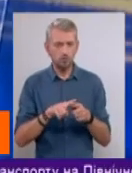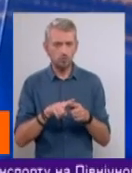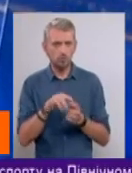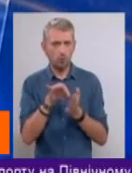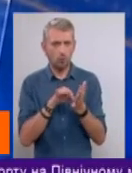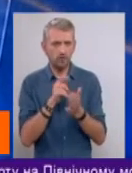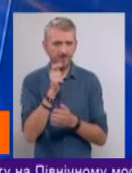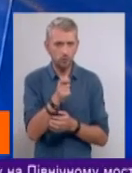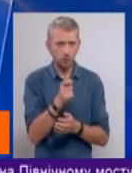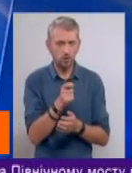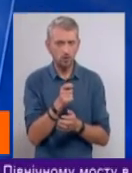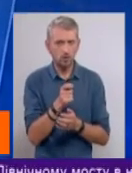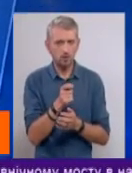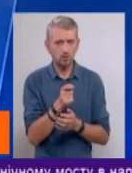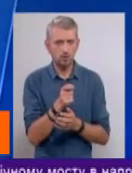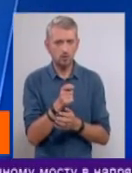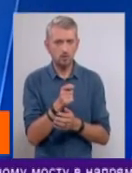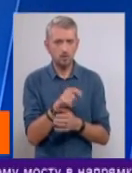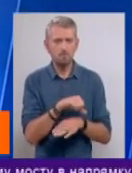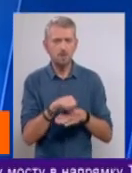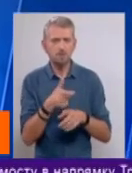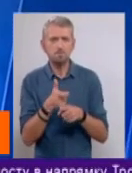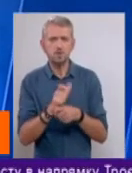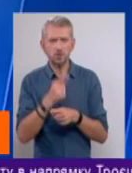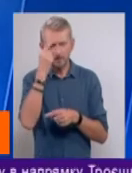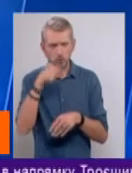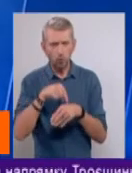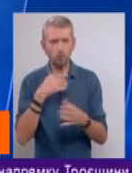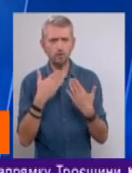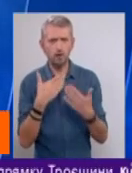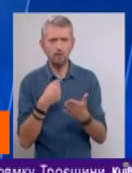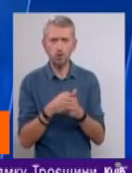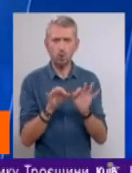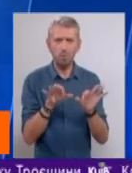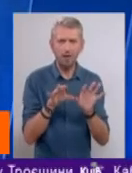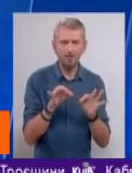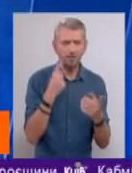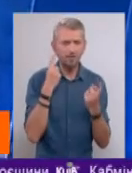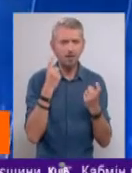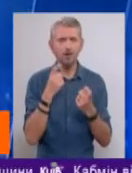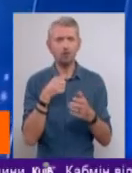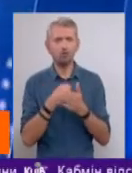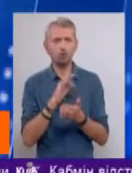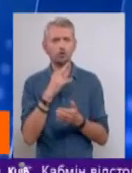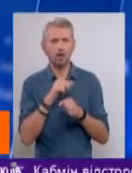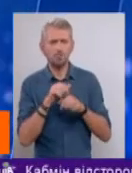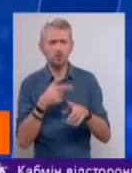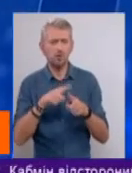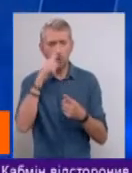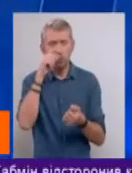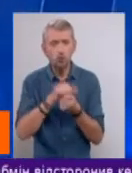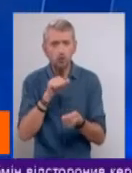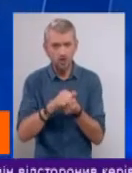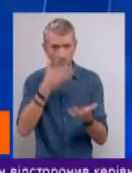в межах більш свідомого ставлення до медіа, взагалі, до соціальних мереж. Це дурні розваги.